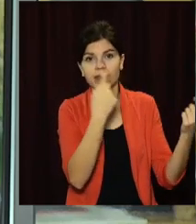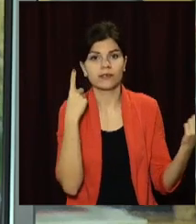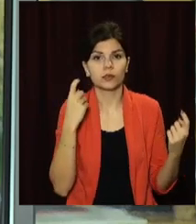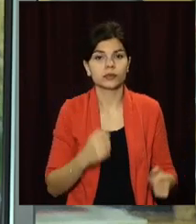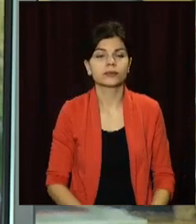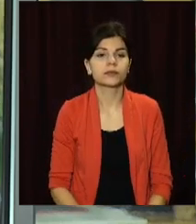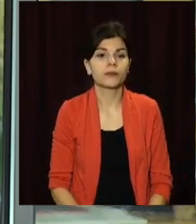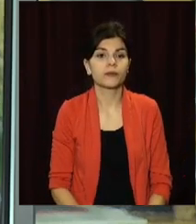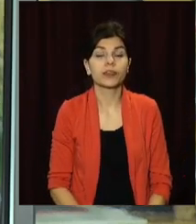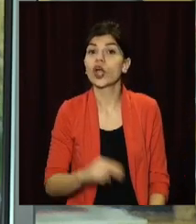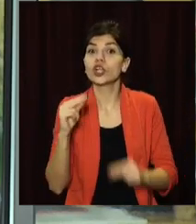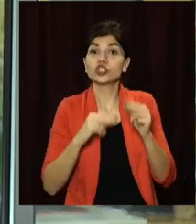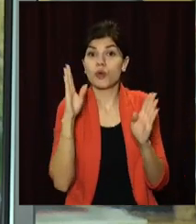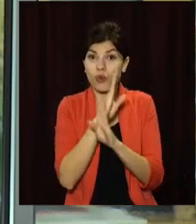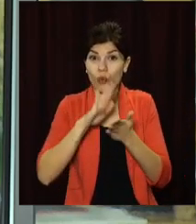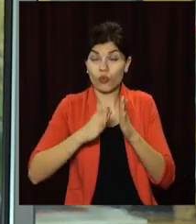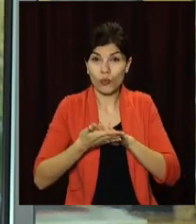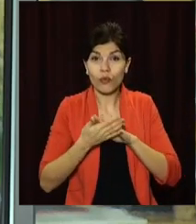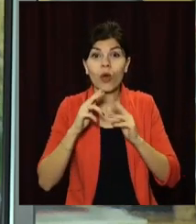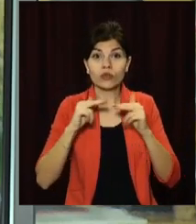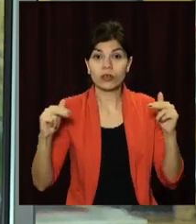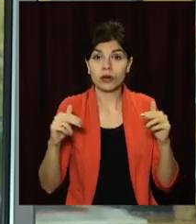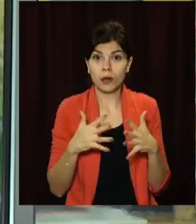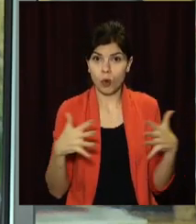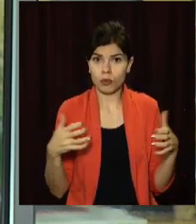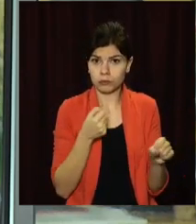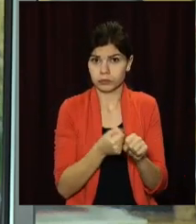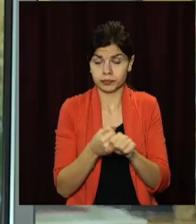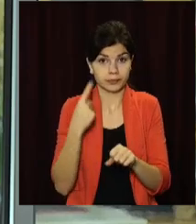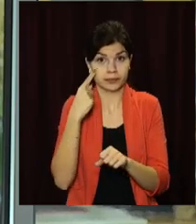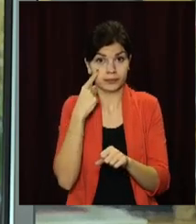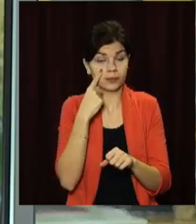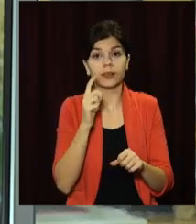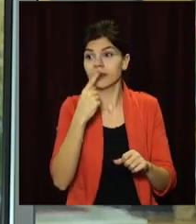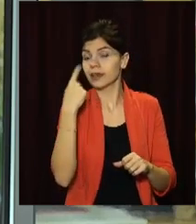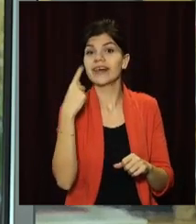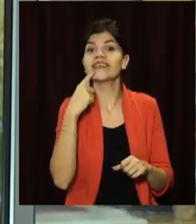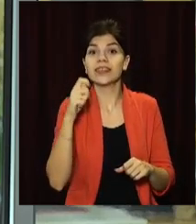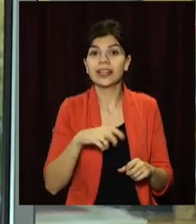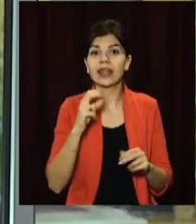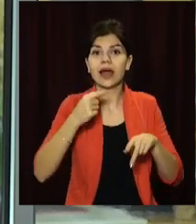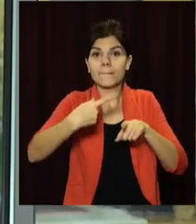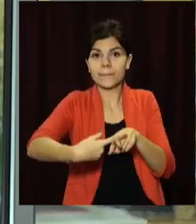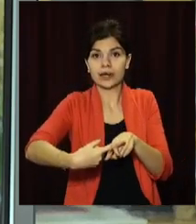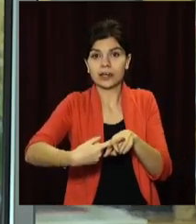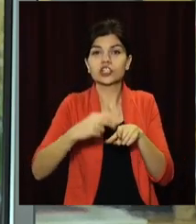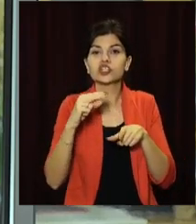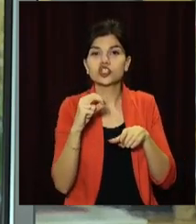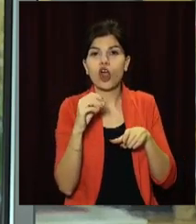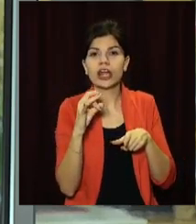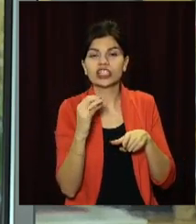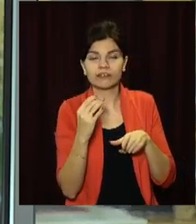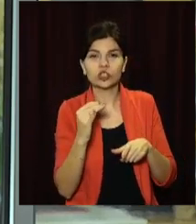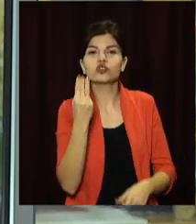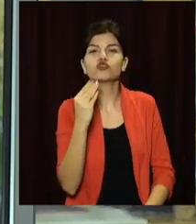Через погодні умови у Дніпрі побільшало аварії. Одна з них сталася у неділю. На перехресті вули Чернишевського